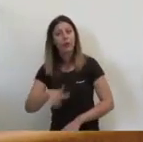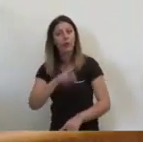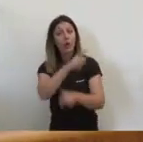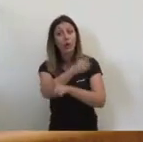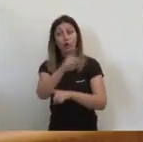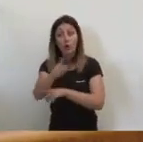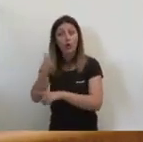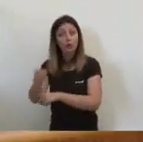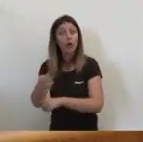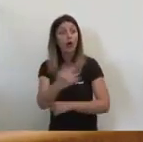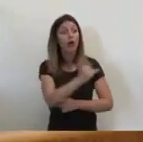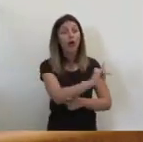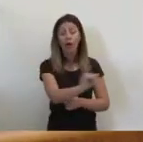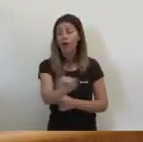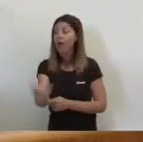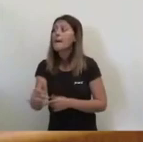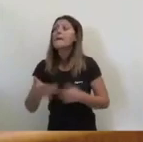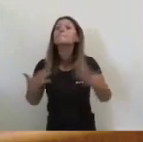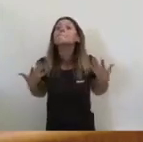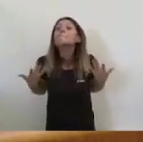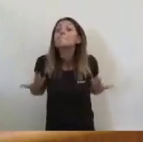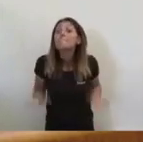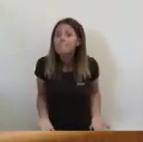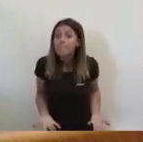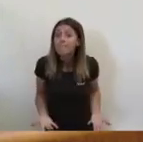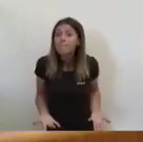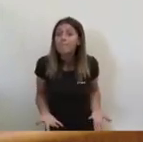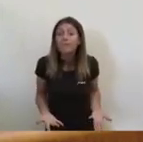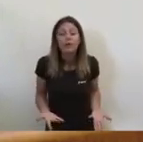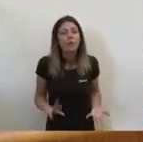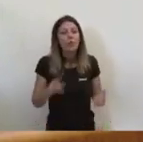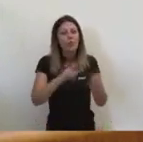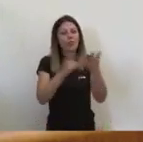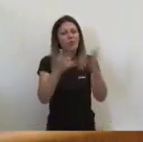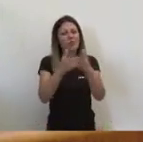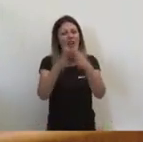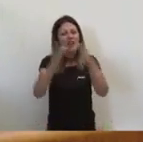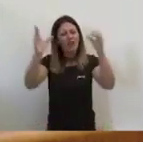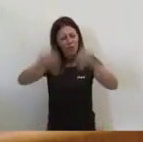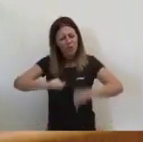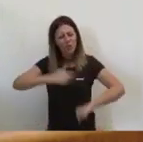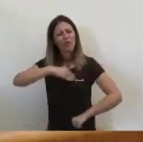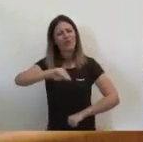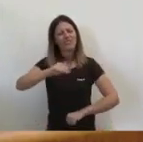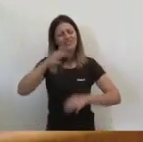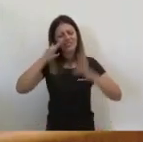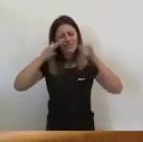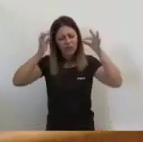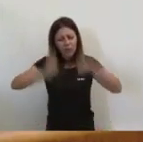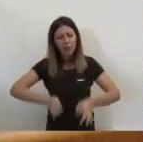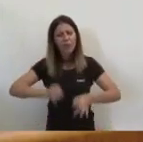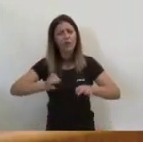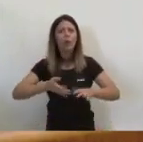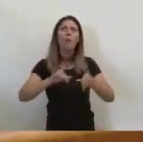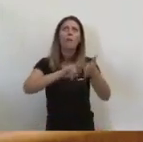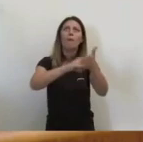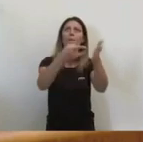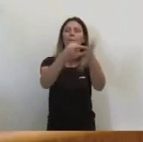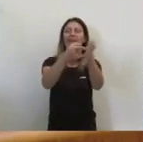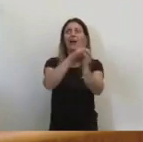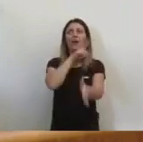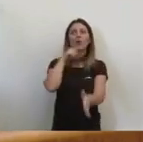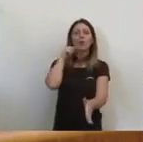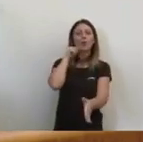contra de moltes coses, però al final podem acordar un pla que segurament, segurament, no és el pla que haguera fet